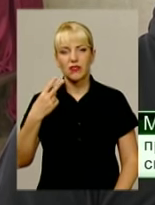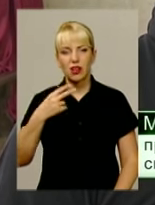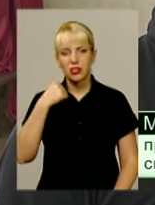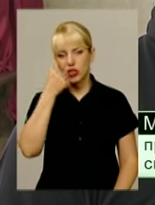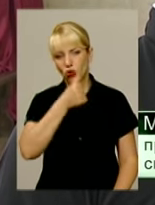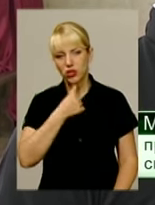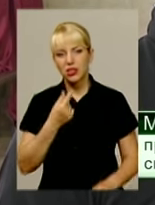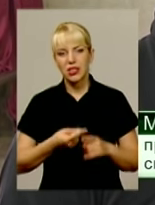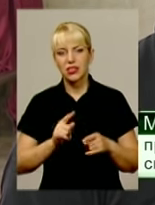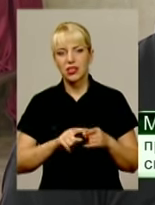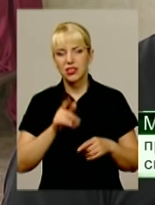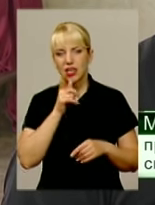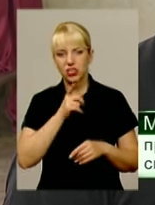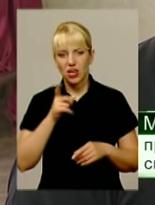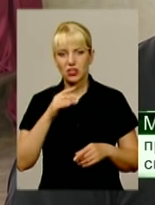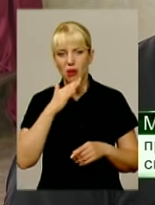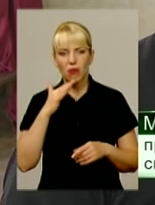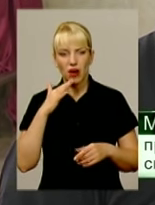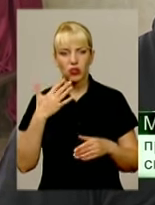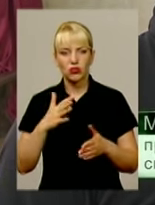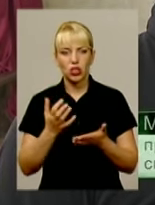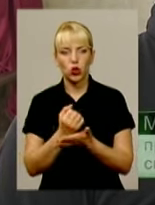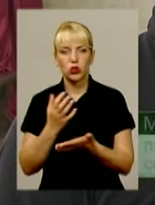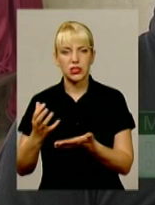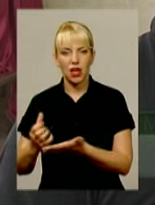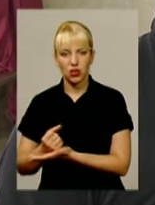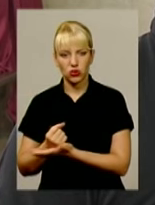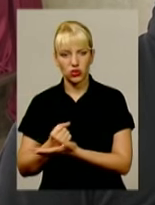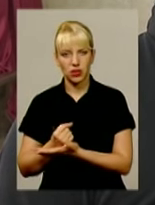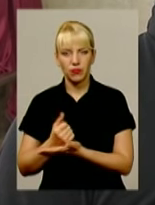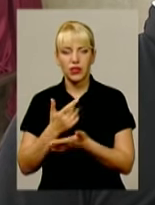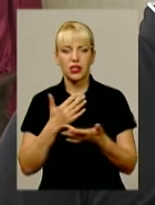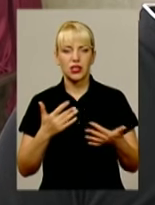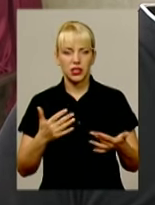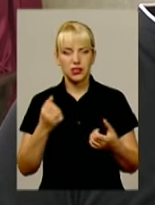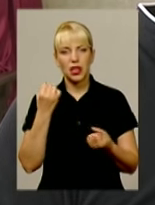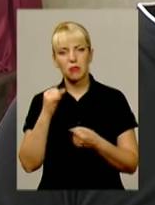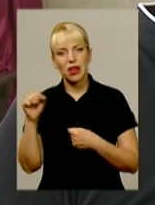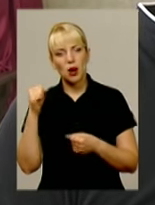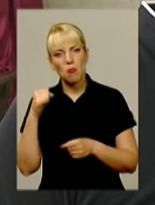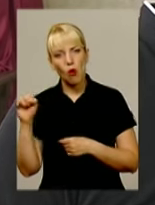досягнуто дуже багато, досить багато різних перемог,